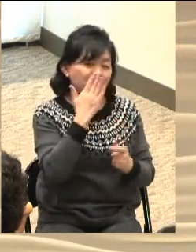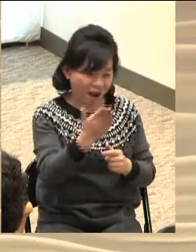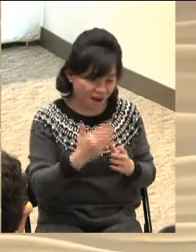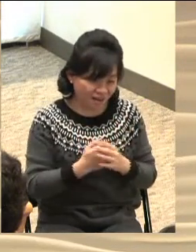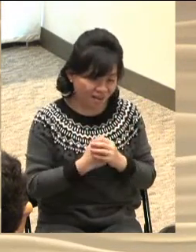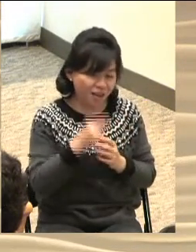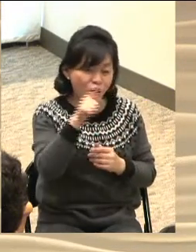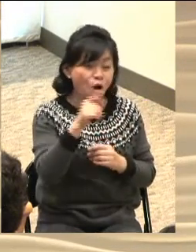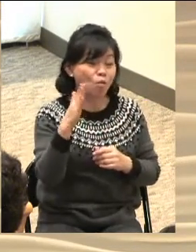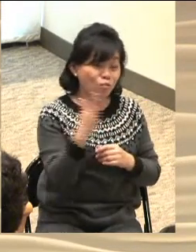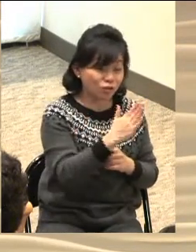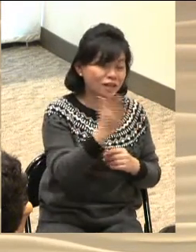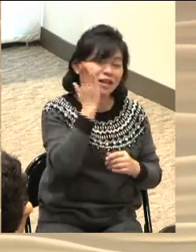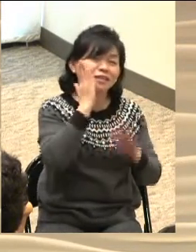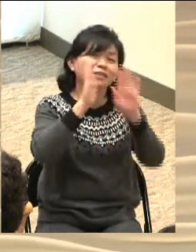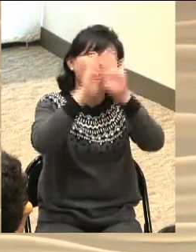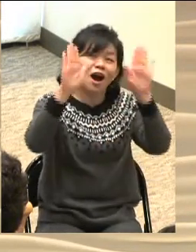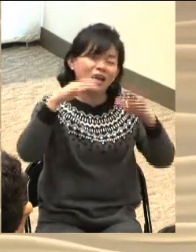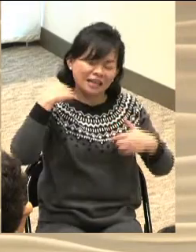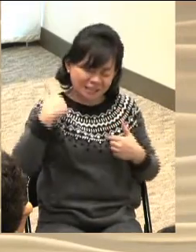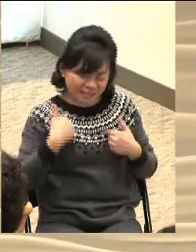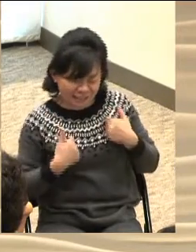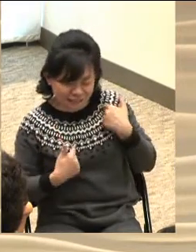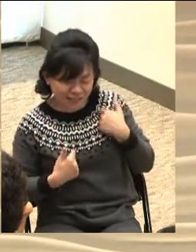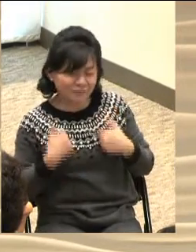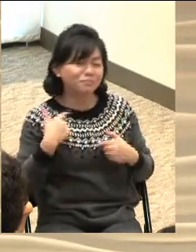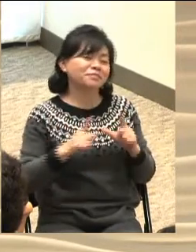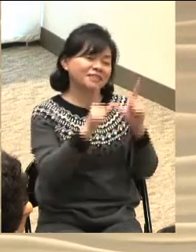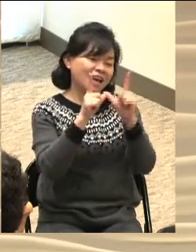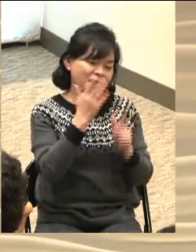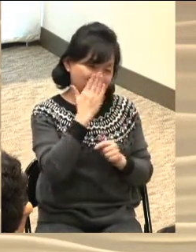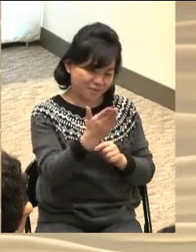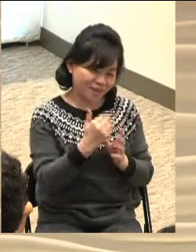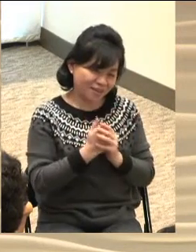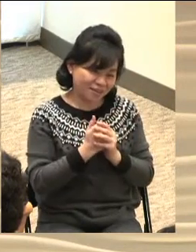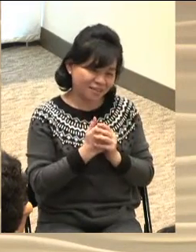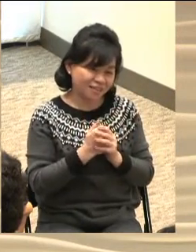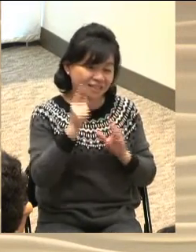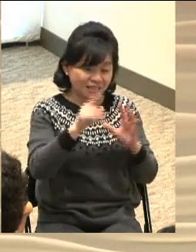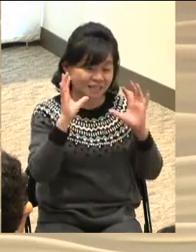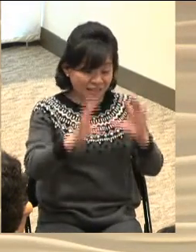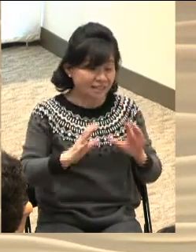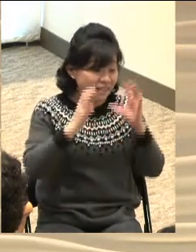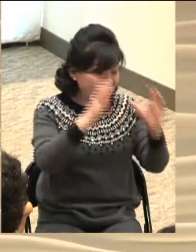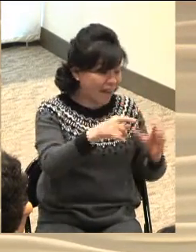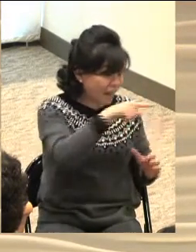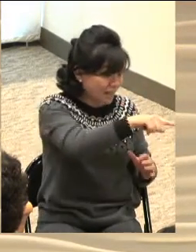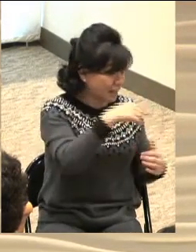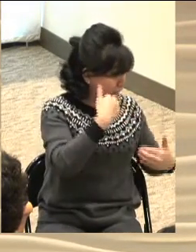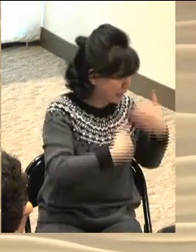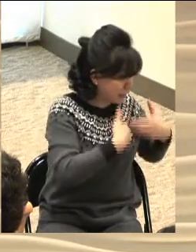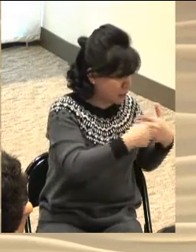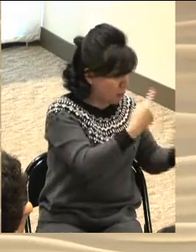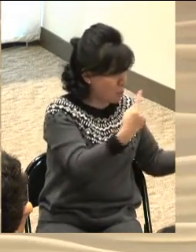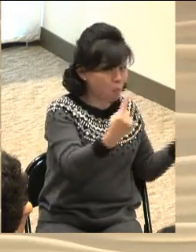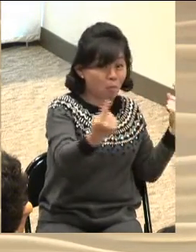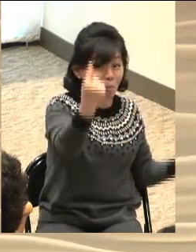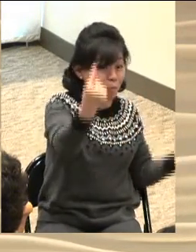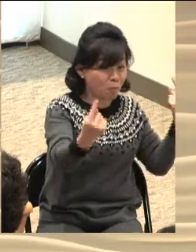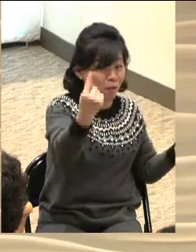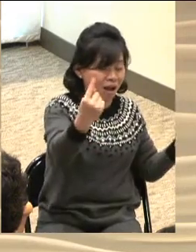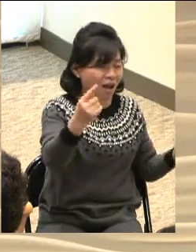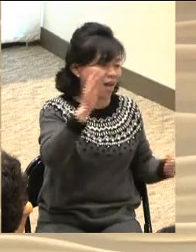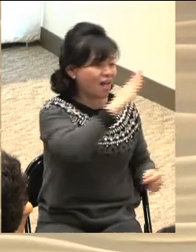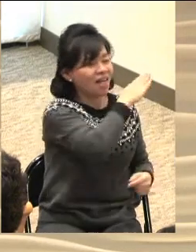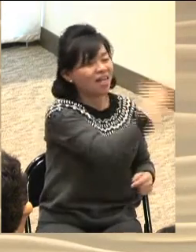거기서부터 천국의 기쁨이 나오는 거예요 천국의 기쁨은 세상의 기쁨과 다른 것입니다 세상의